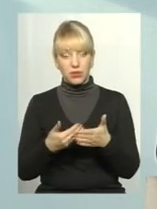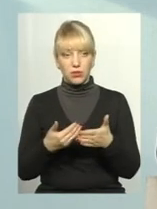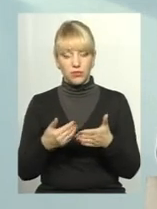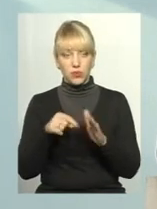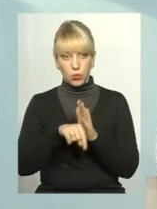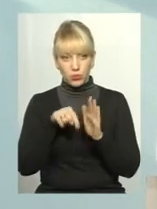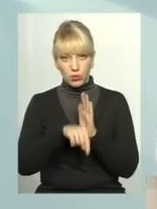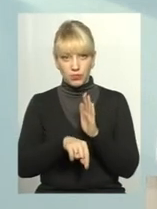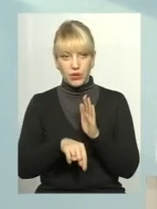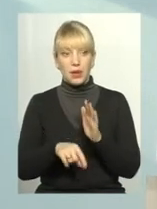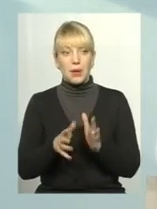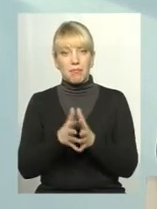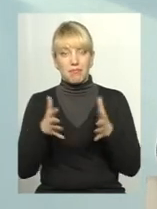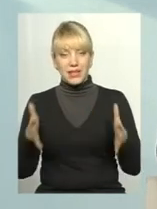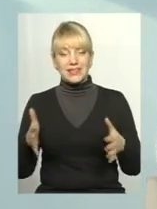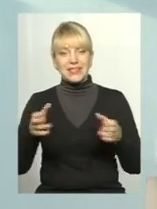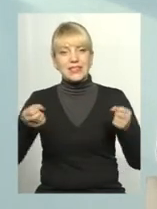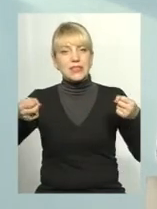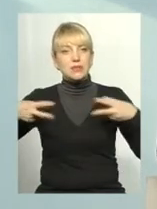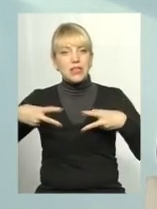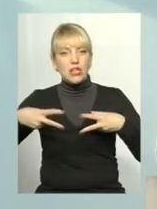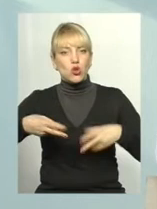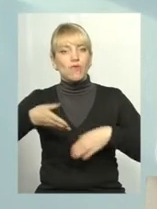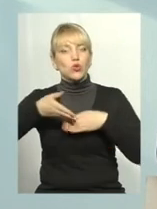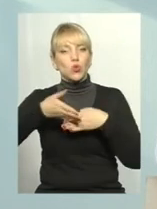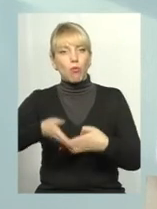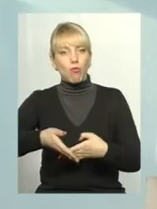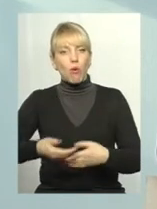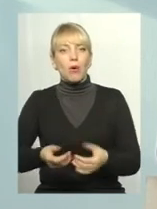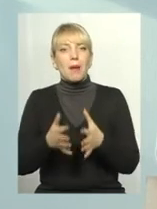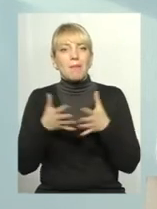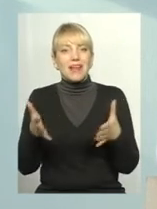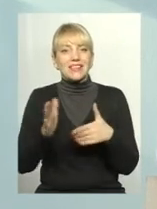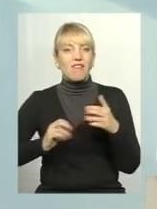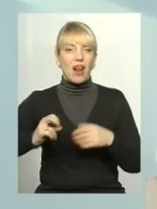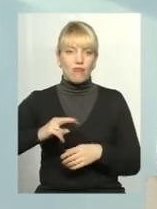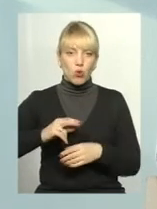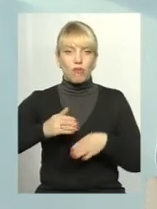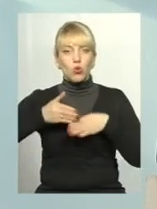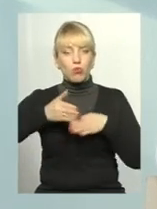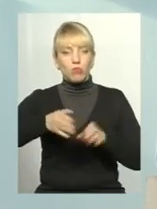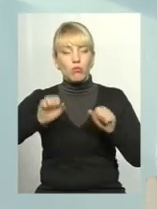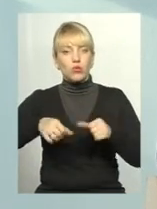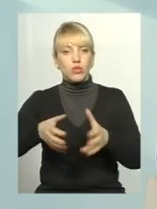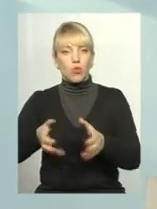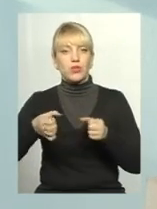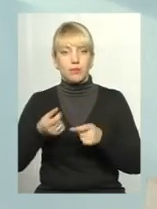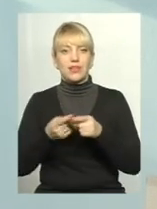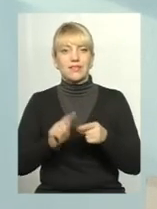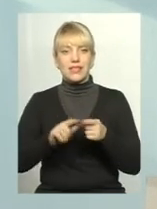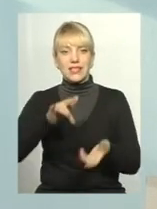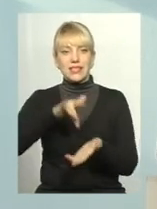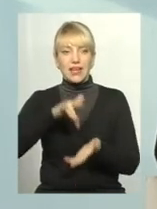більш спеціалізовану допомогу, більш кваліфіковану допомогу можна буде отримати в цих центрах